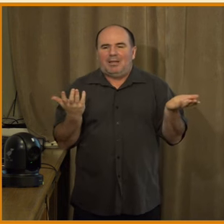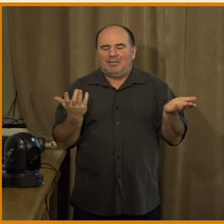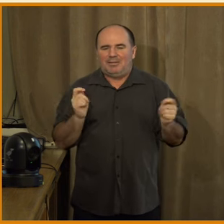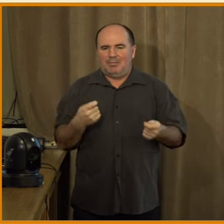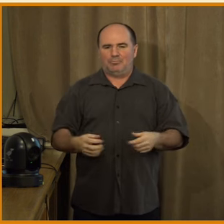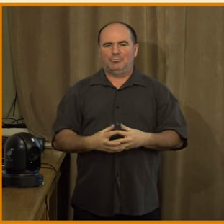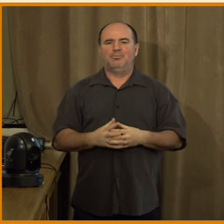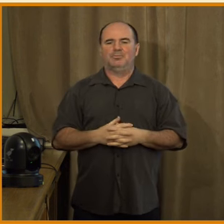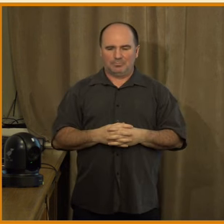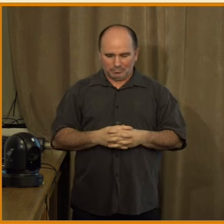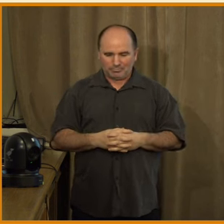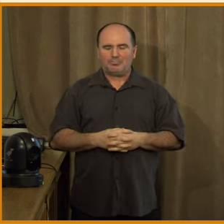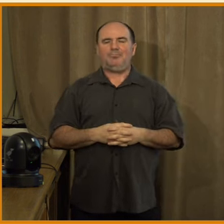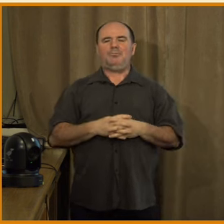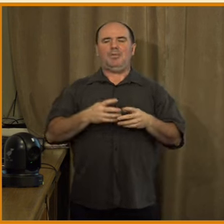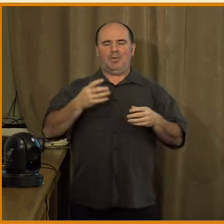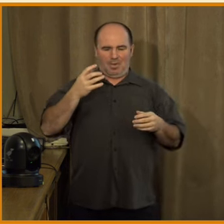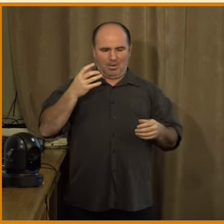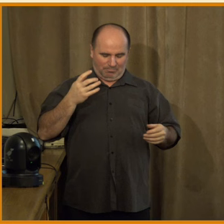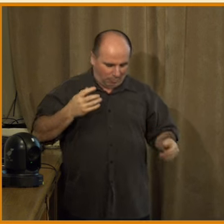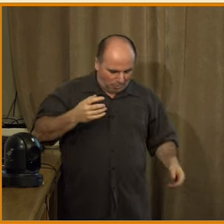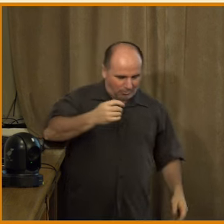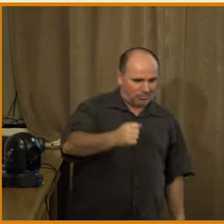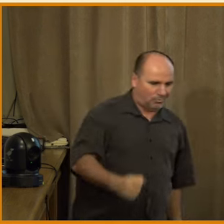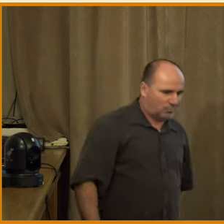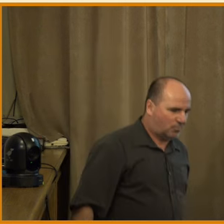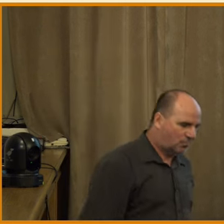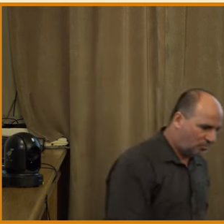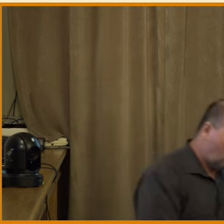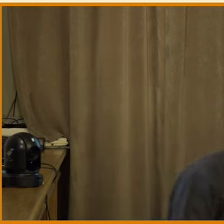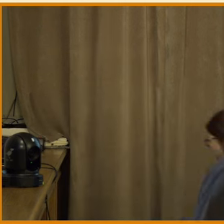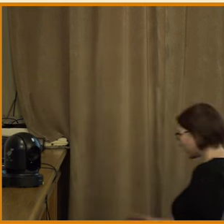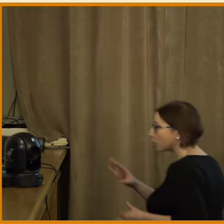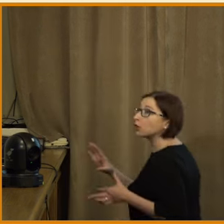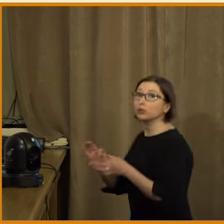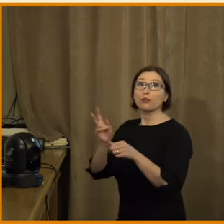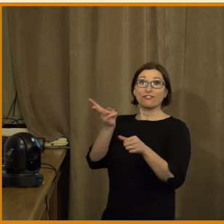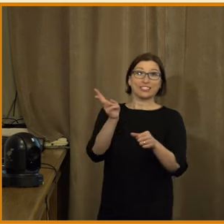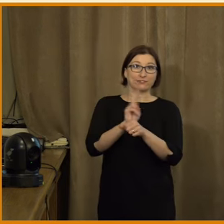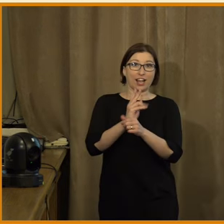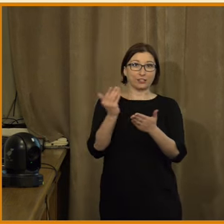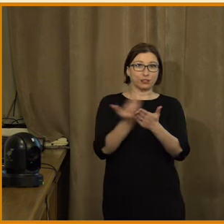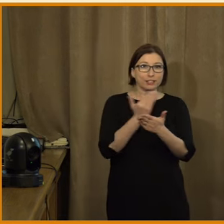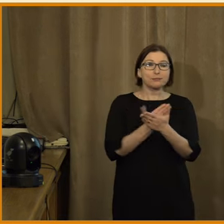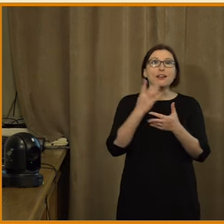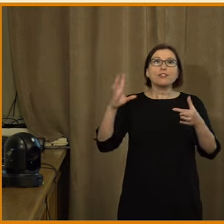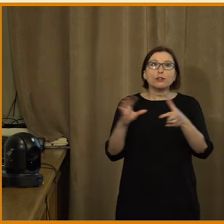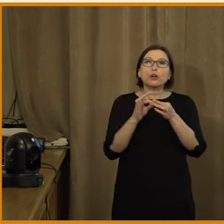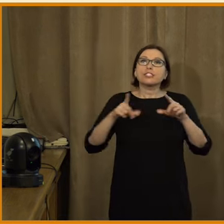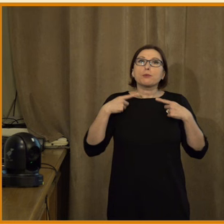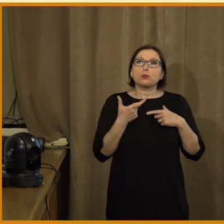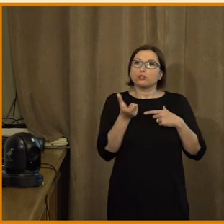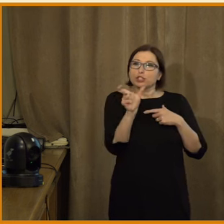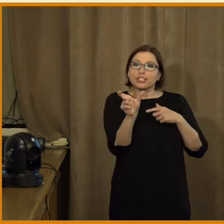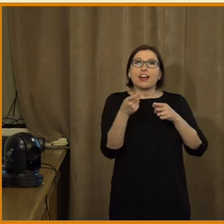označujeme za dezinformace, tak se musíme také bavit, v jakém kontextu o nich vůbec mluvíme, v jaké situaci ho používáme,